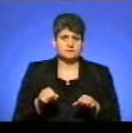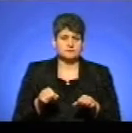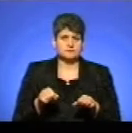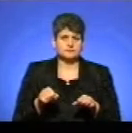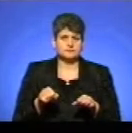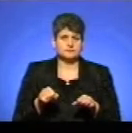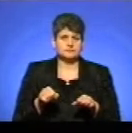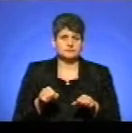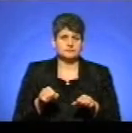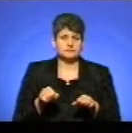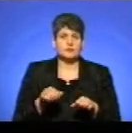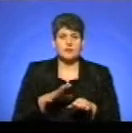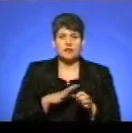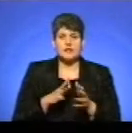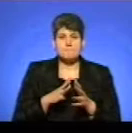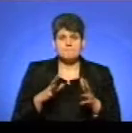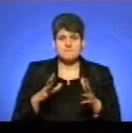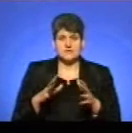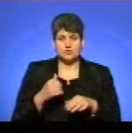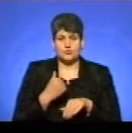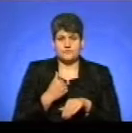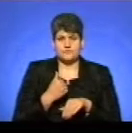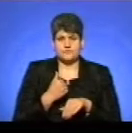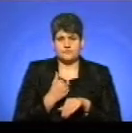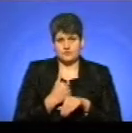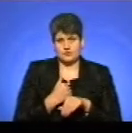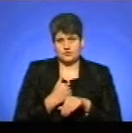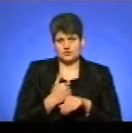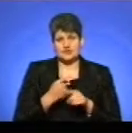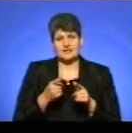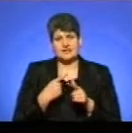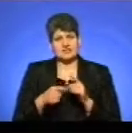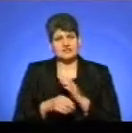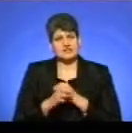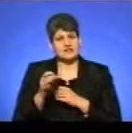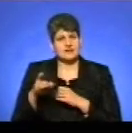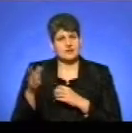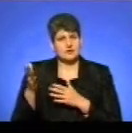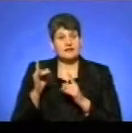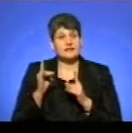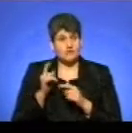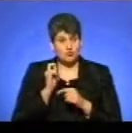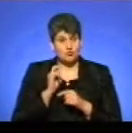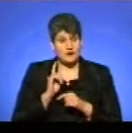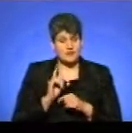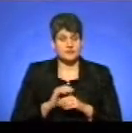була більш опірною чоловікові, ніж у східних регіонах, навіть України.